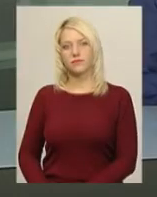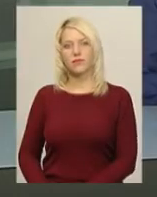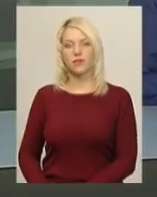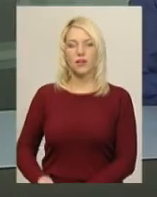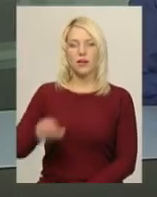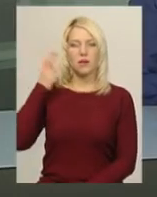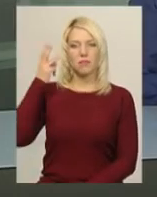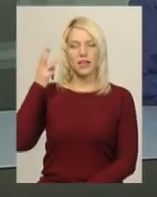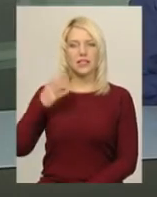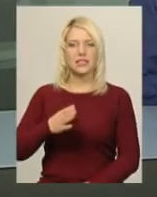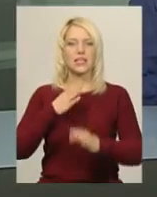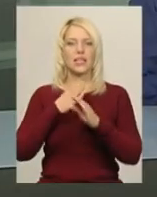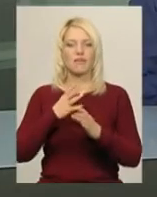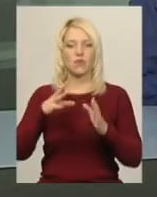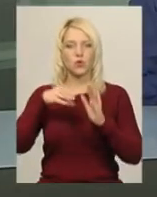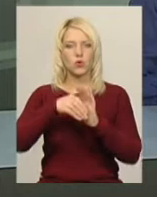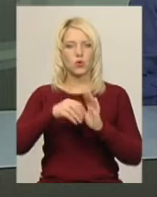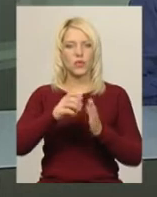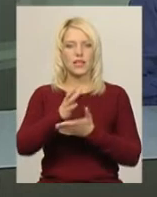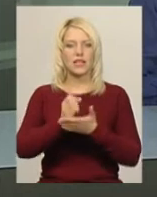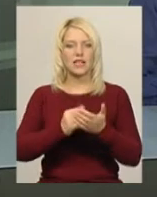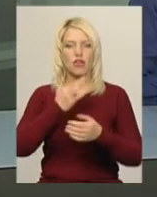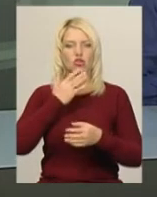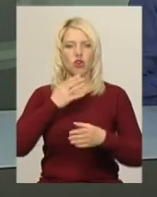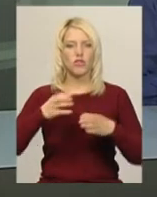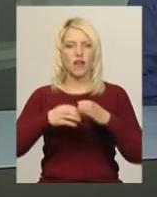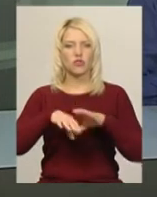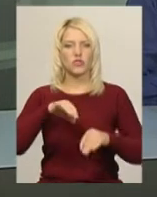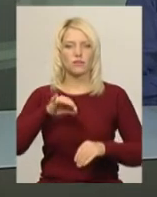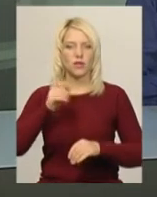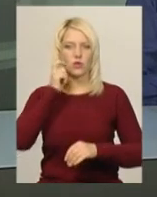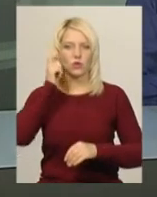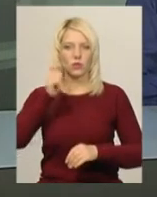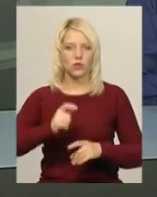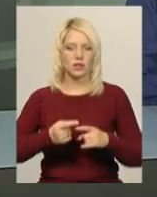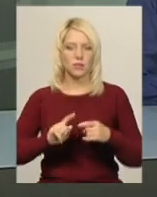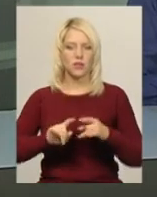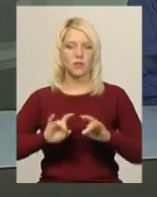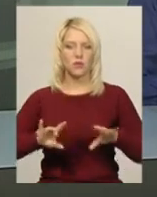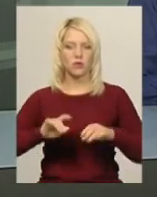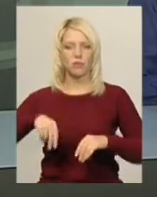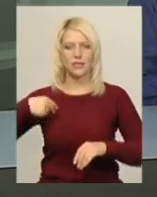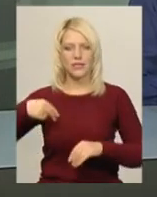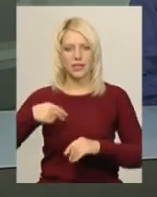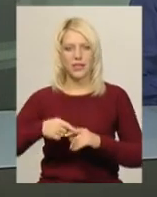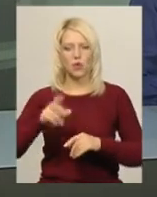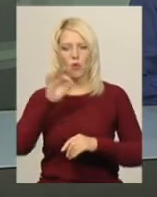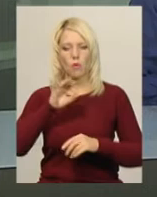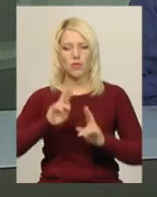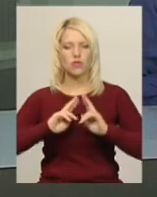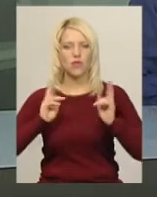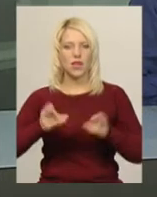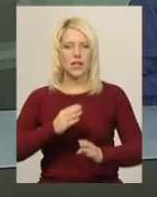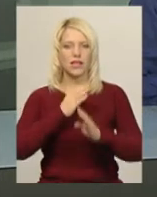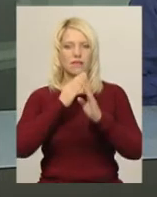Хмельницькі текондисти увійдуть до резерву Національної збірної команди України. Про це повідомив президент обласної федерації Тевкондо